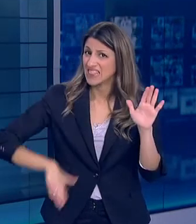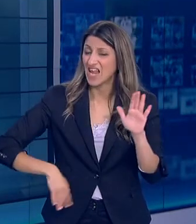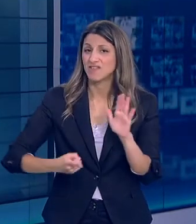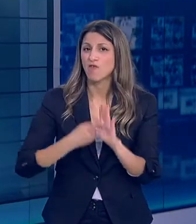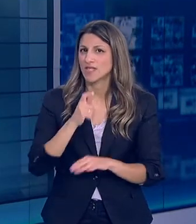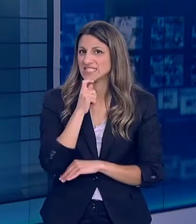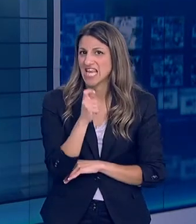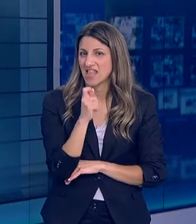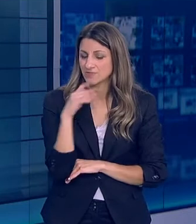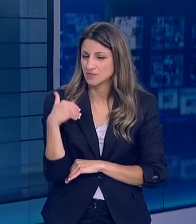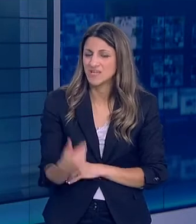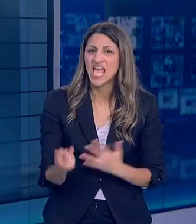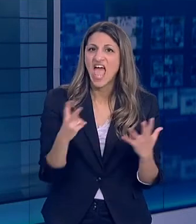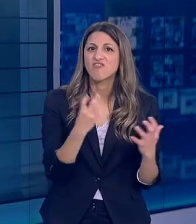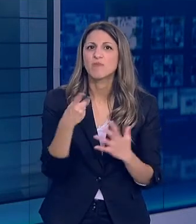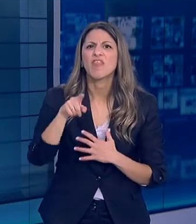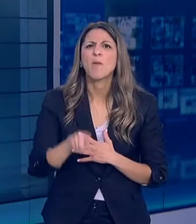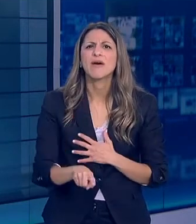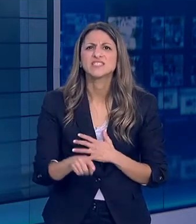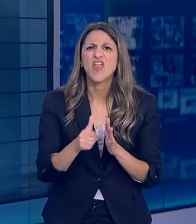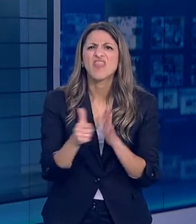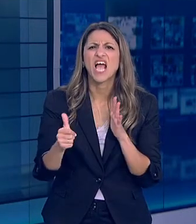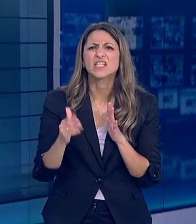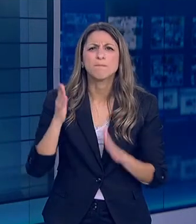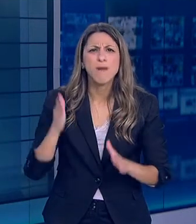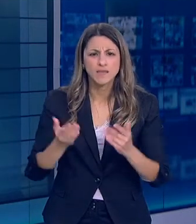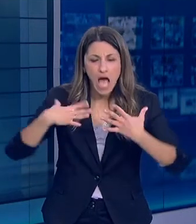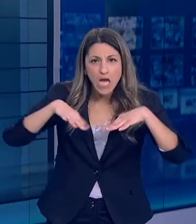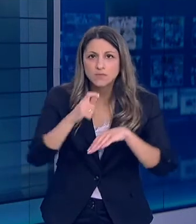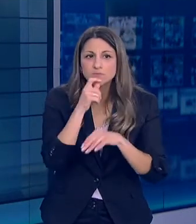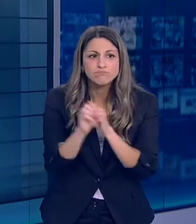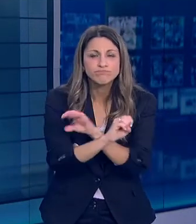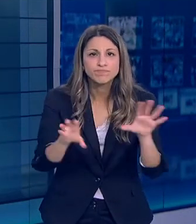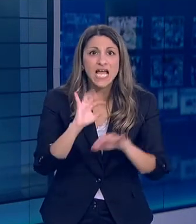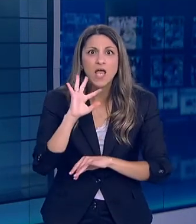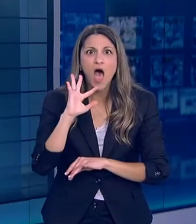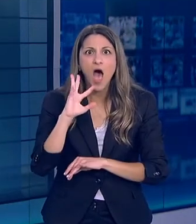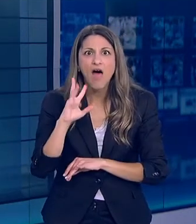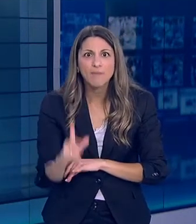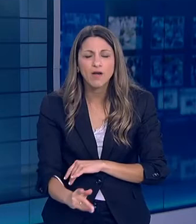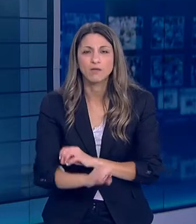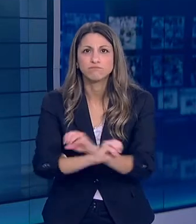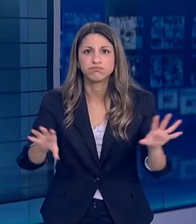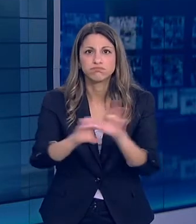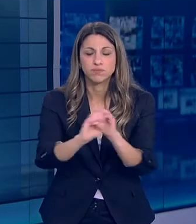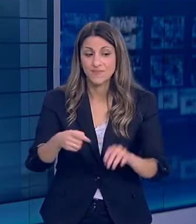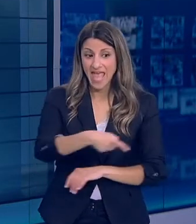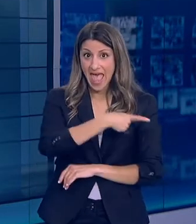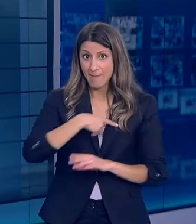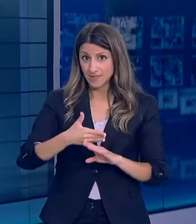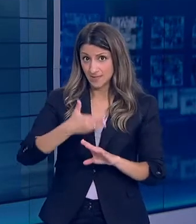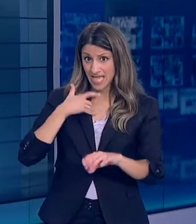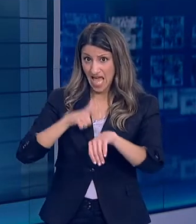72 ημέρες από τις 16 Τρίτου Σχεδόν καθημερινής ενημέρωσης Να είστε σίγουροι ότι με τον καθηγητή Θα συνεχίσουμε